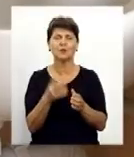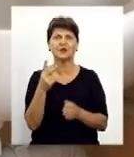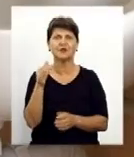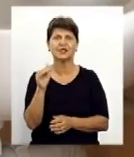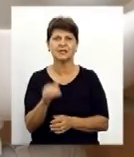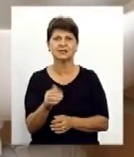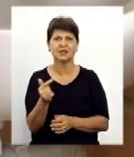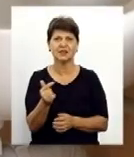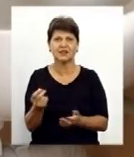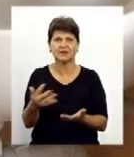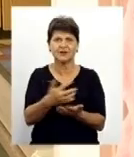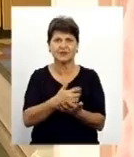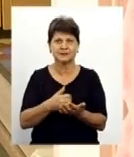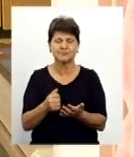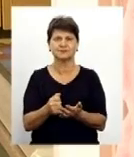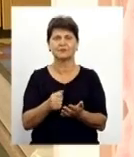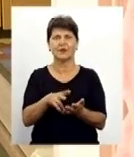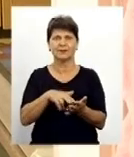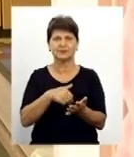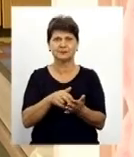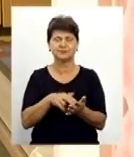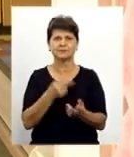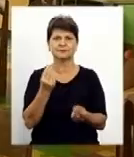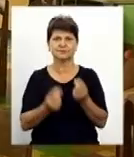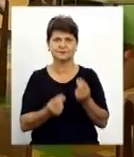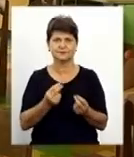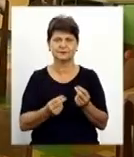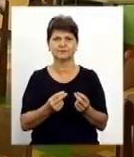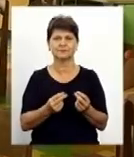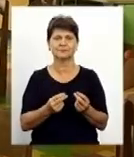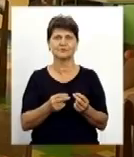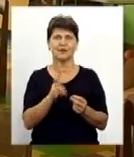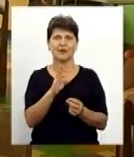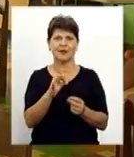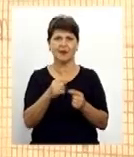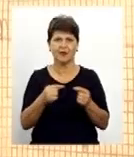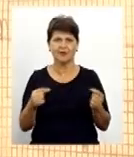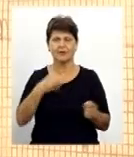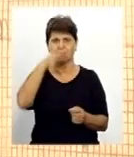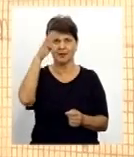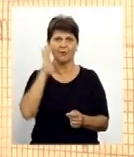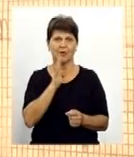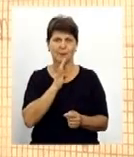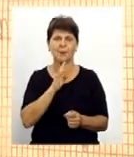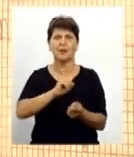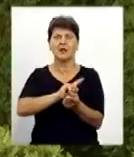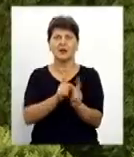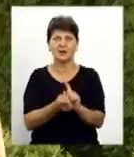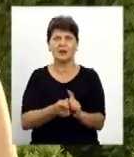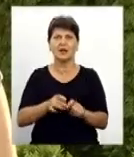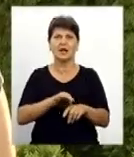гігієни. Канцтовари, іграшки та фарбу купують батьки. Кажуть, новий лінолеум та зміна вікон теж лягає на їхні плечі.